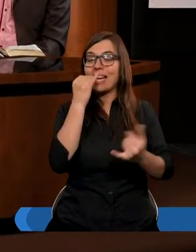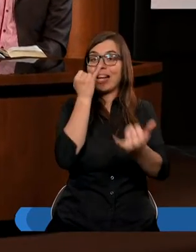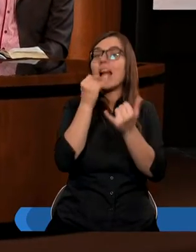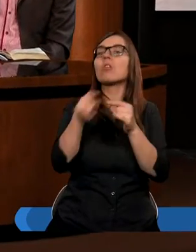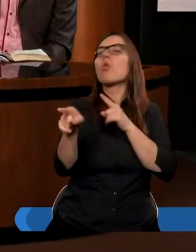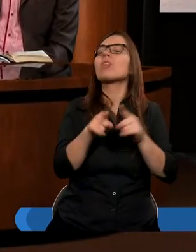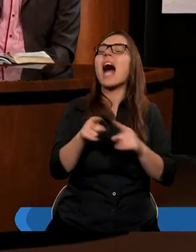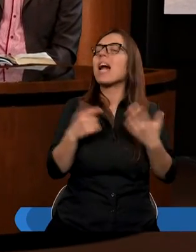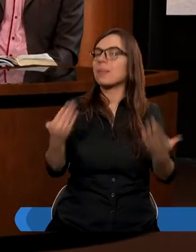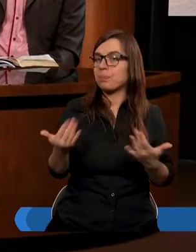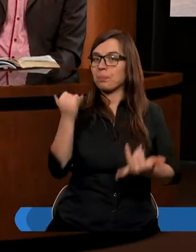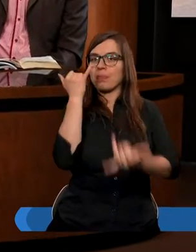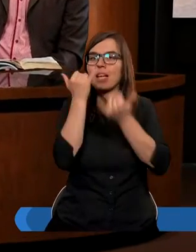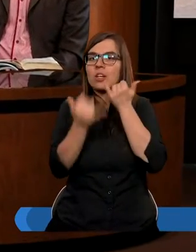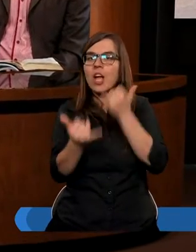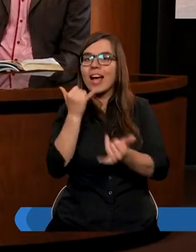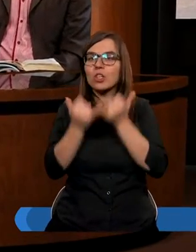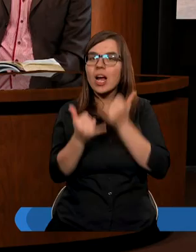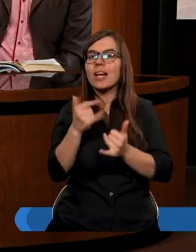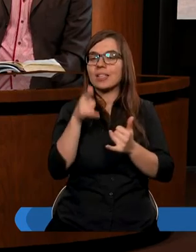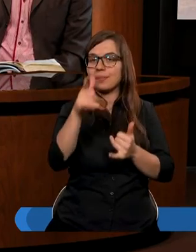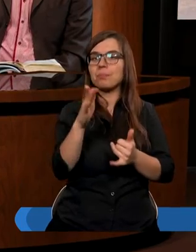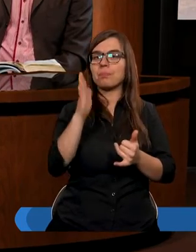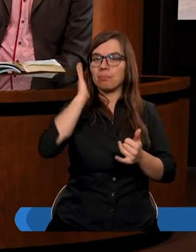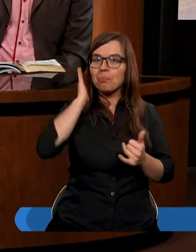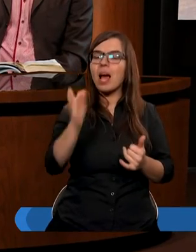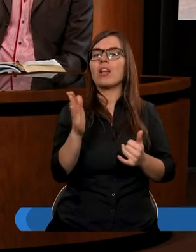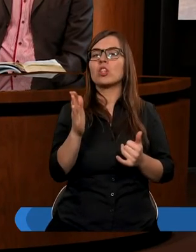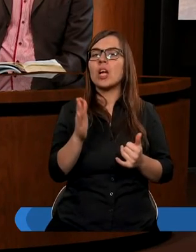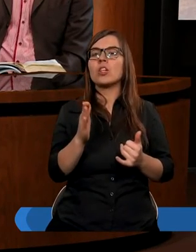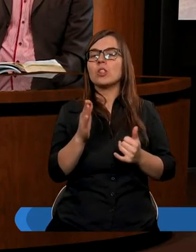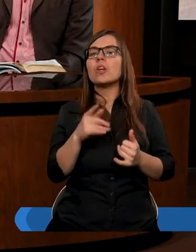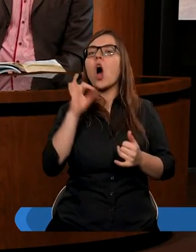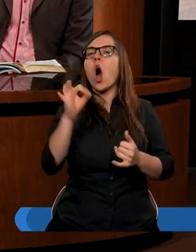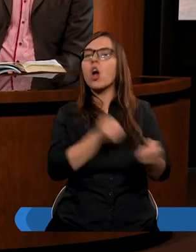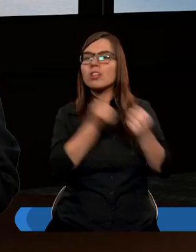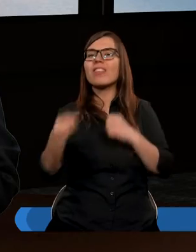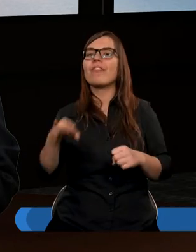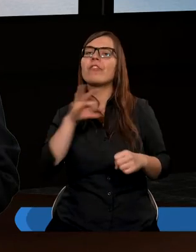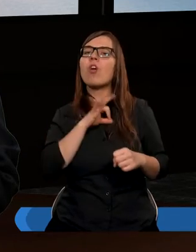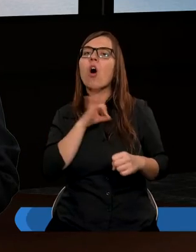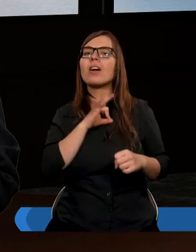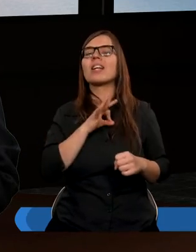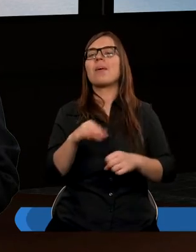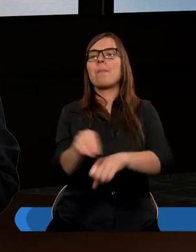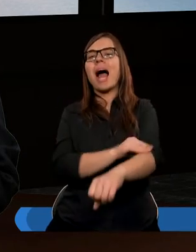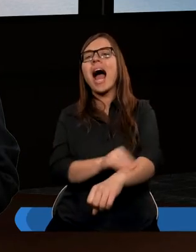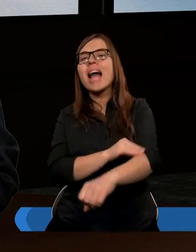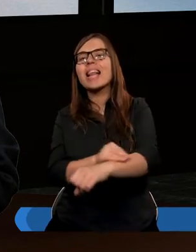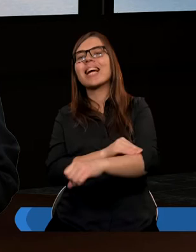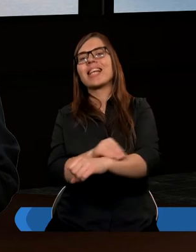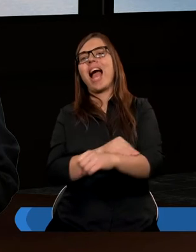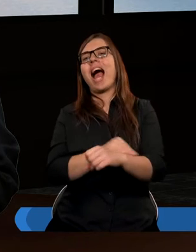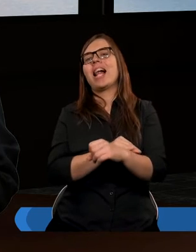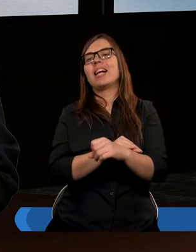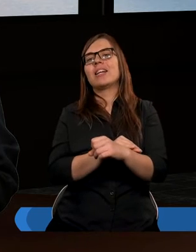będziemy myśleli o podnoszeniu swoich materialnych